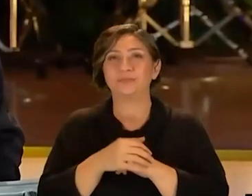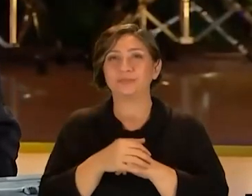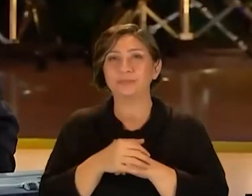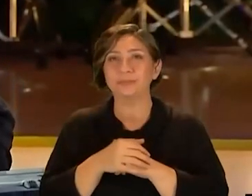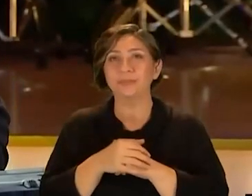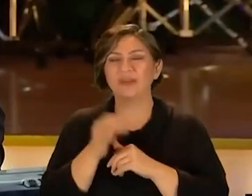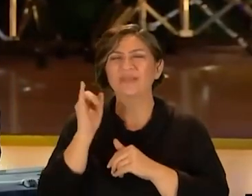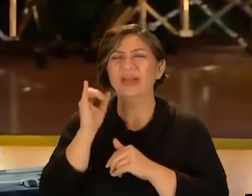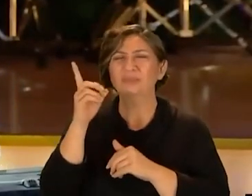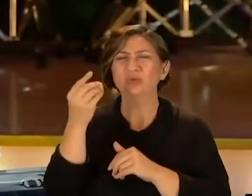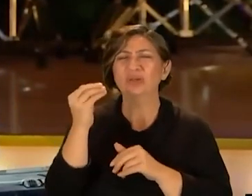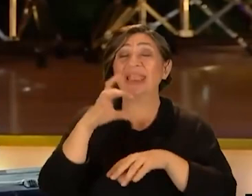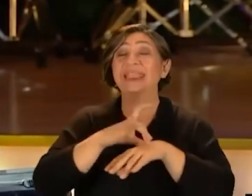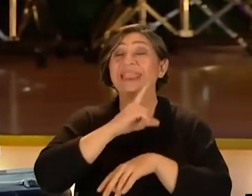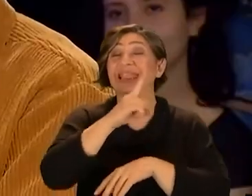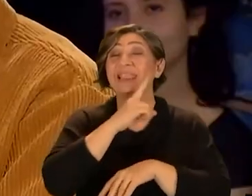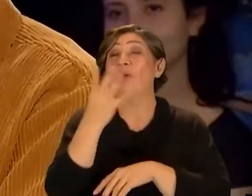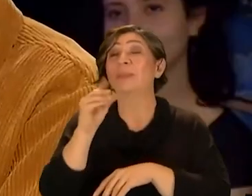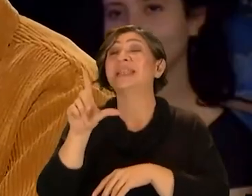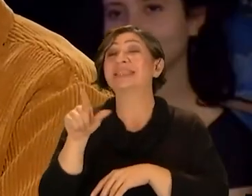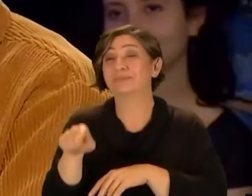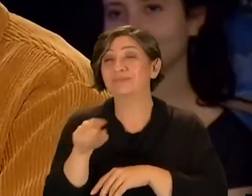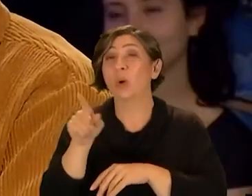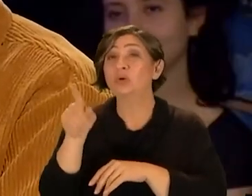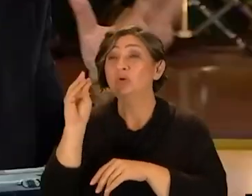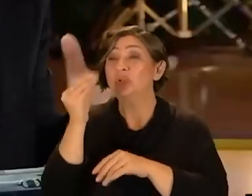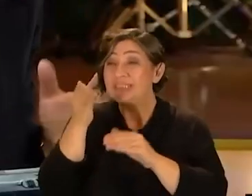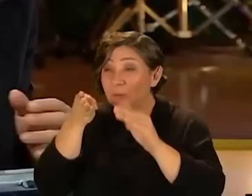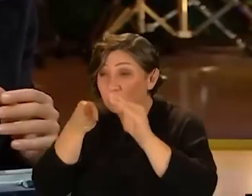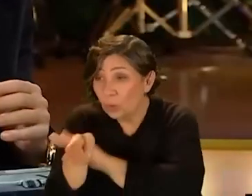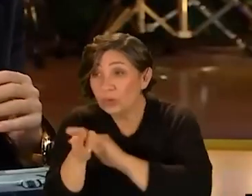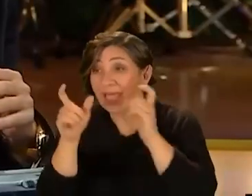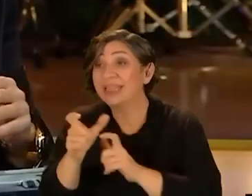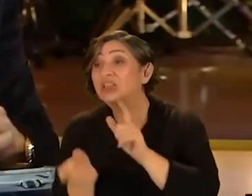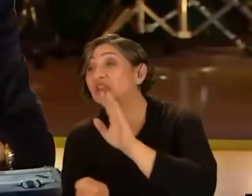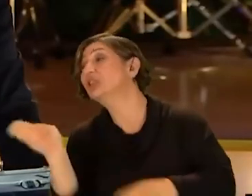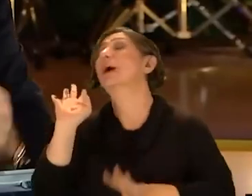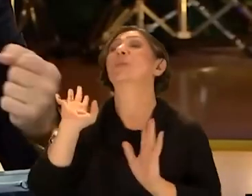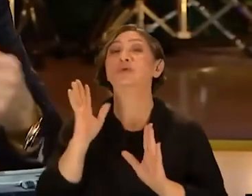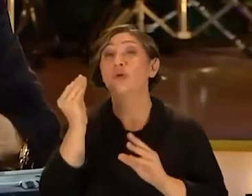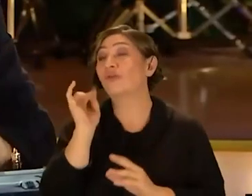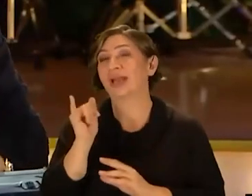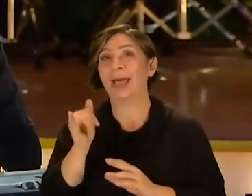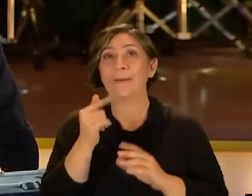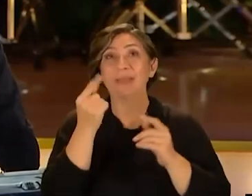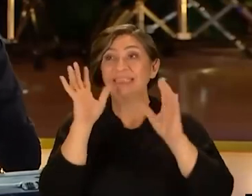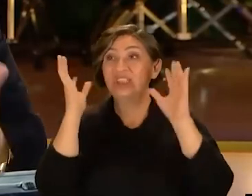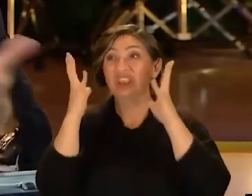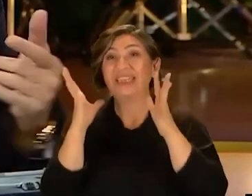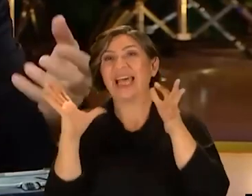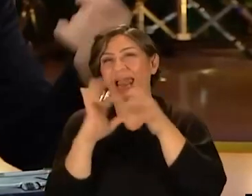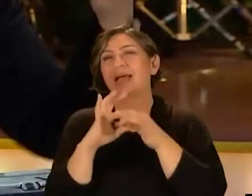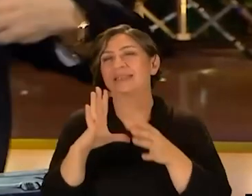Hakikaten yani fena o çocuk tedaviye ihtiyacı var ve o çocuğun soktuğu yerden çıkamıyoruz çok fena biraz